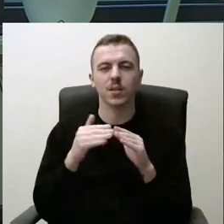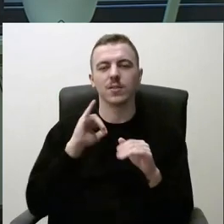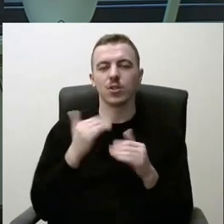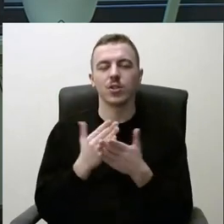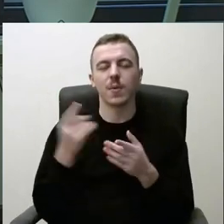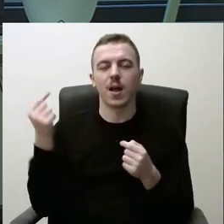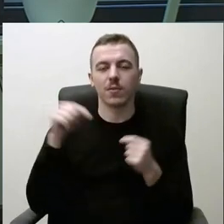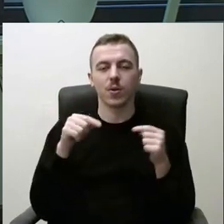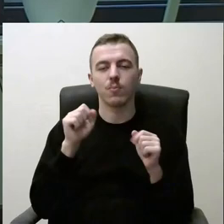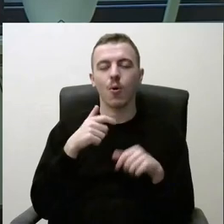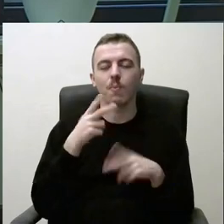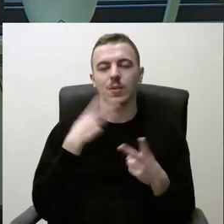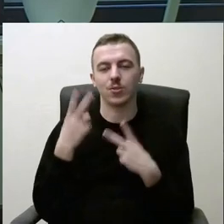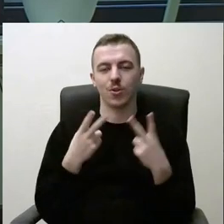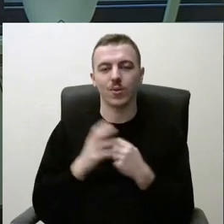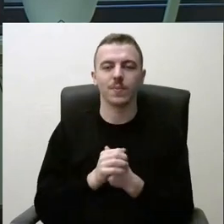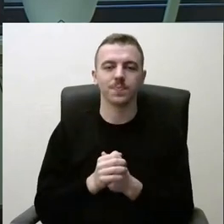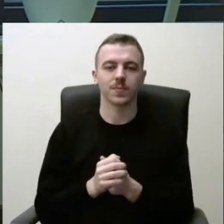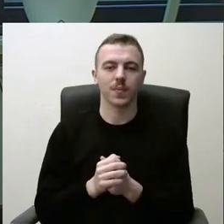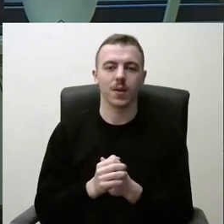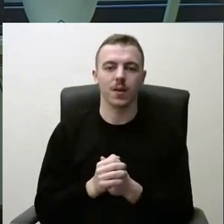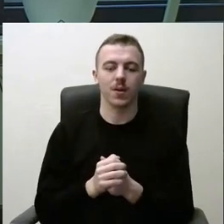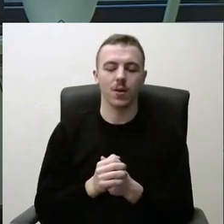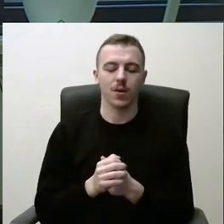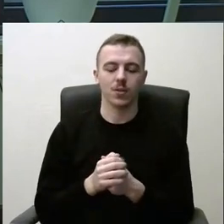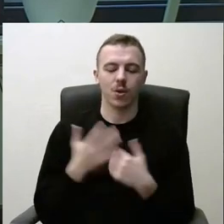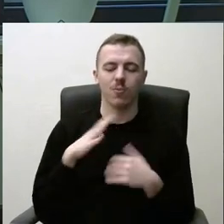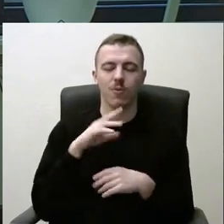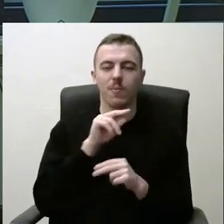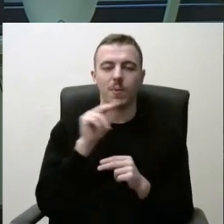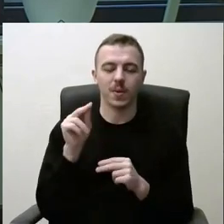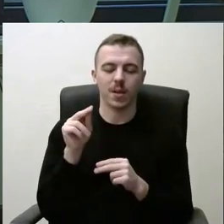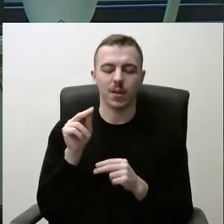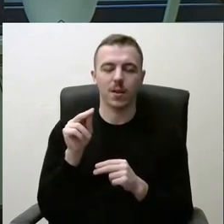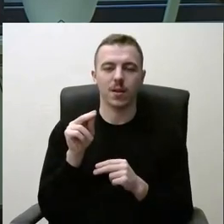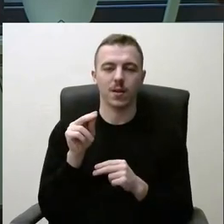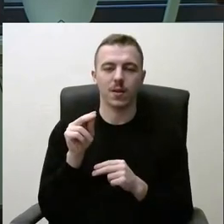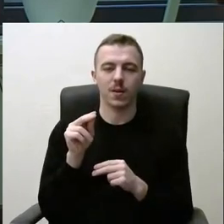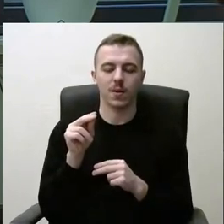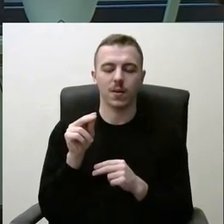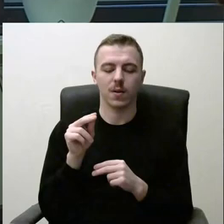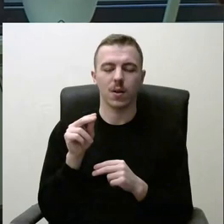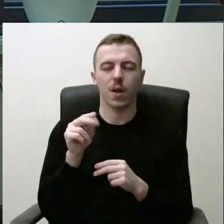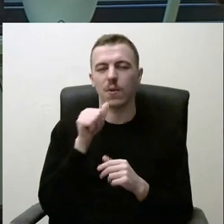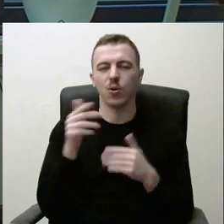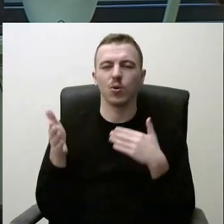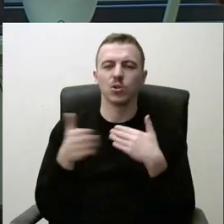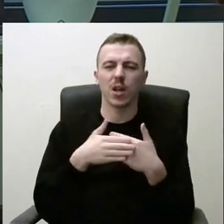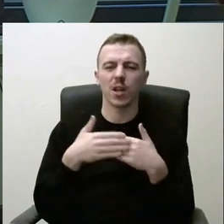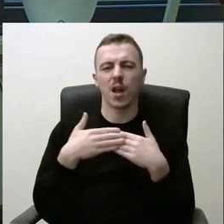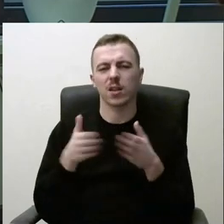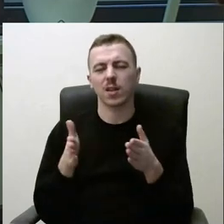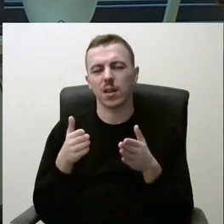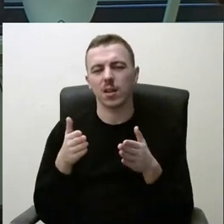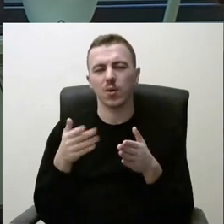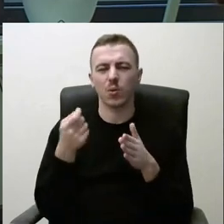tikrai gali pasidžiaugti. O tai yra svarbiausiai ta, ką buvo paminėta ir dėl to, kad uždaryti ar atidaryti yra. Tai